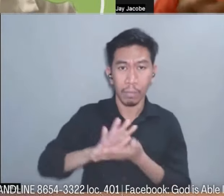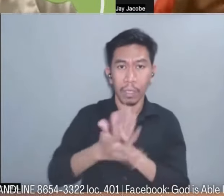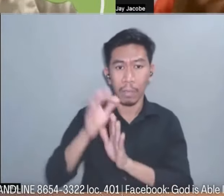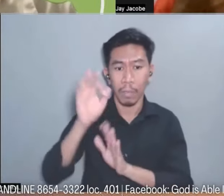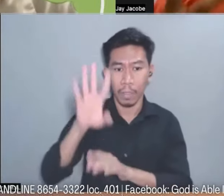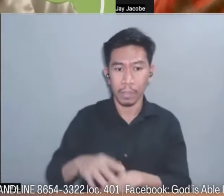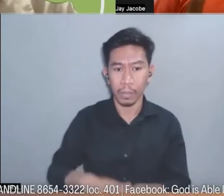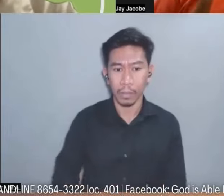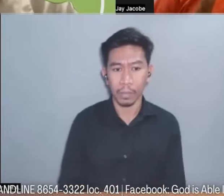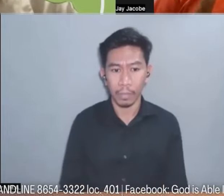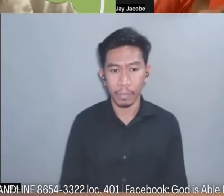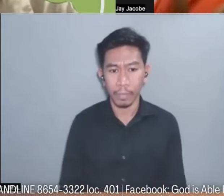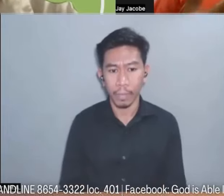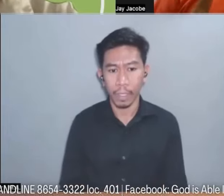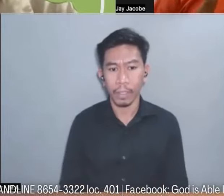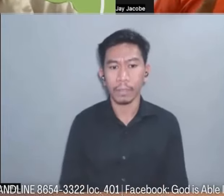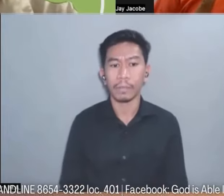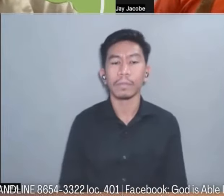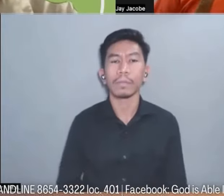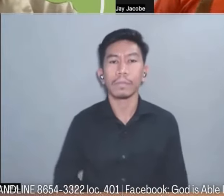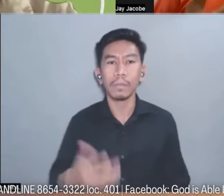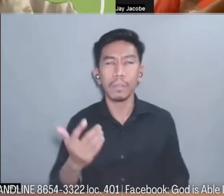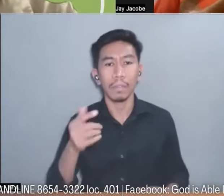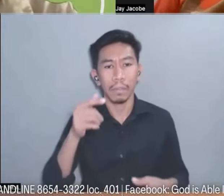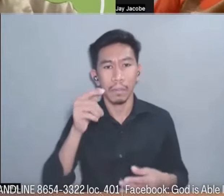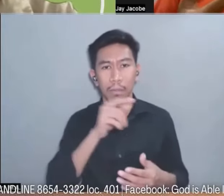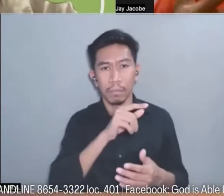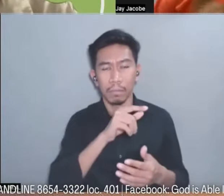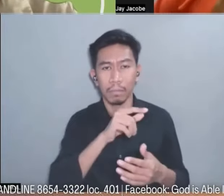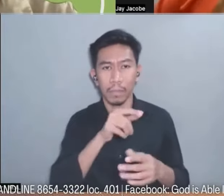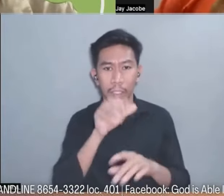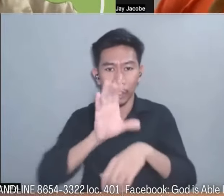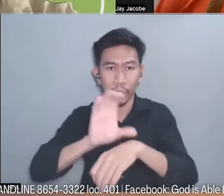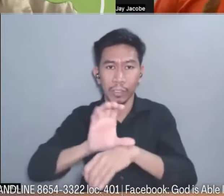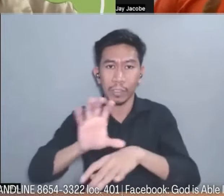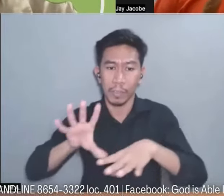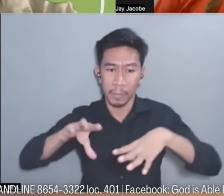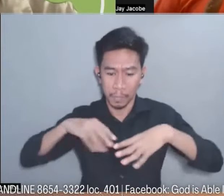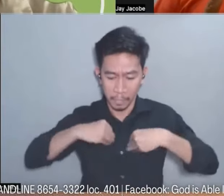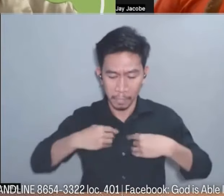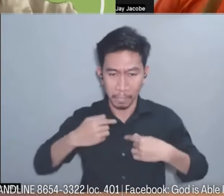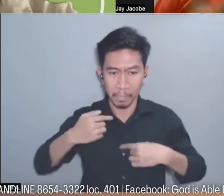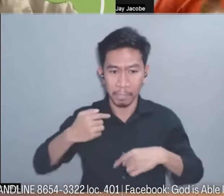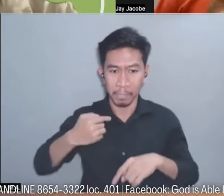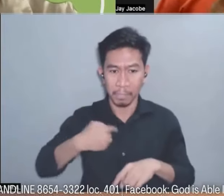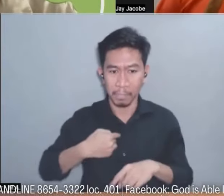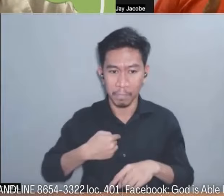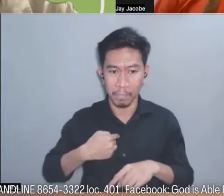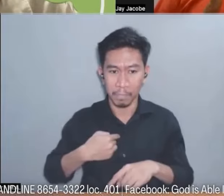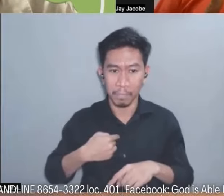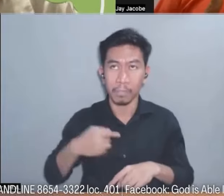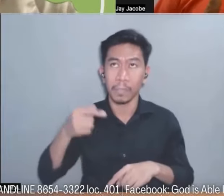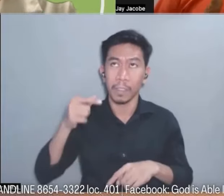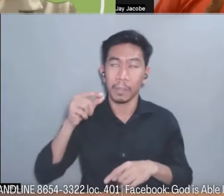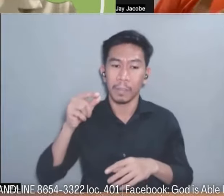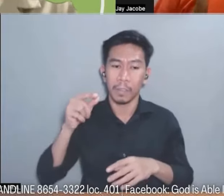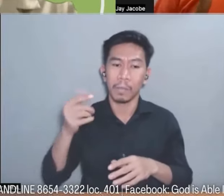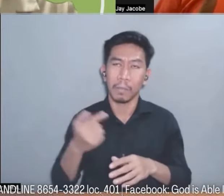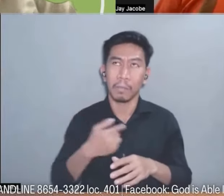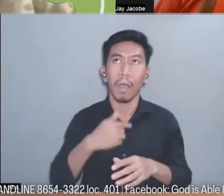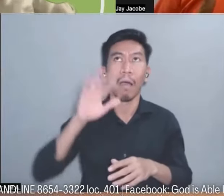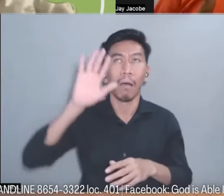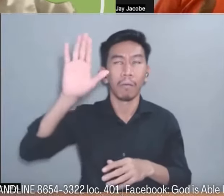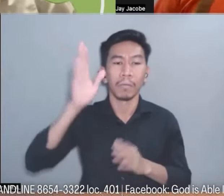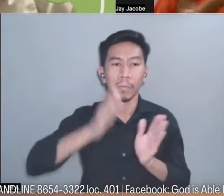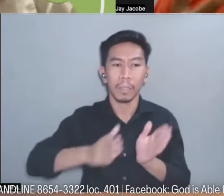they answered God the Lord answered me na yun ang will ako po ay bumalik-mulik sa pagka